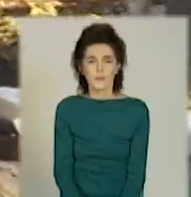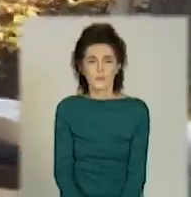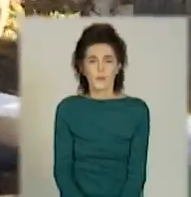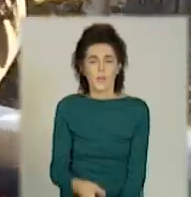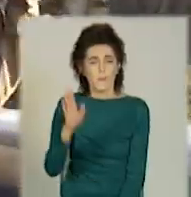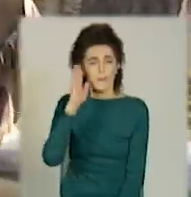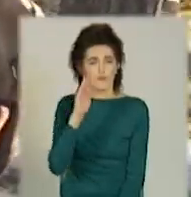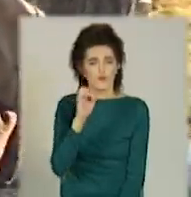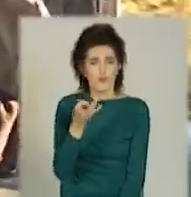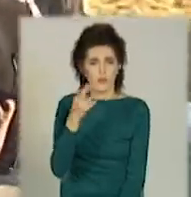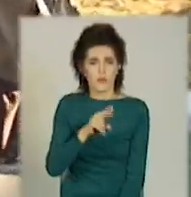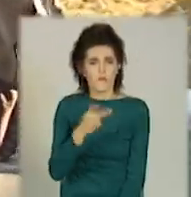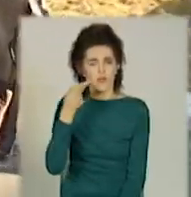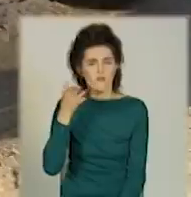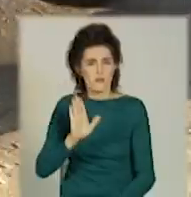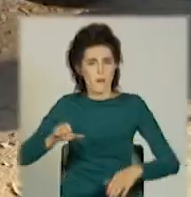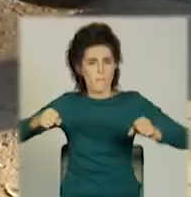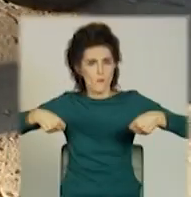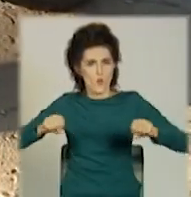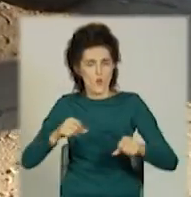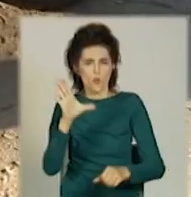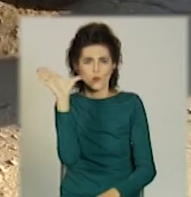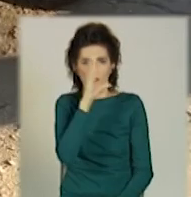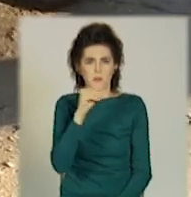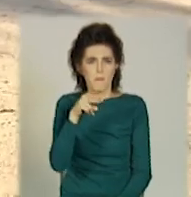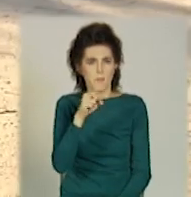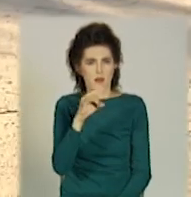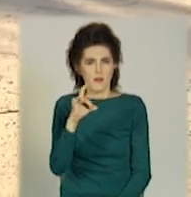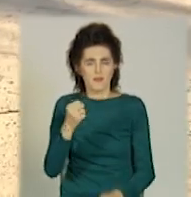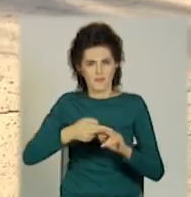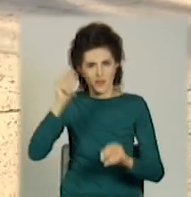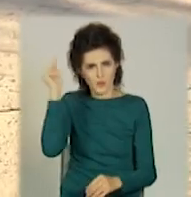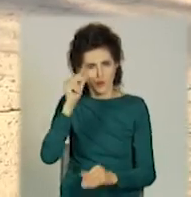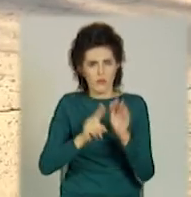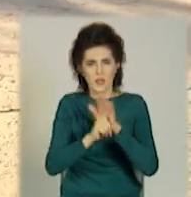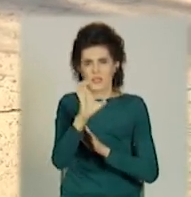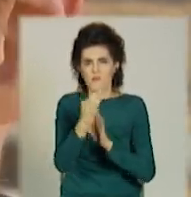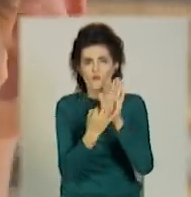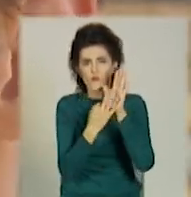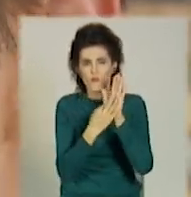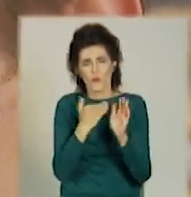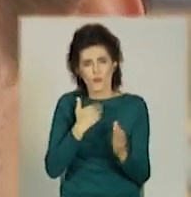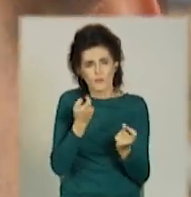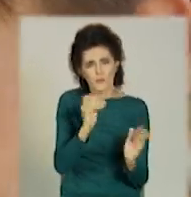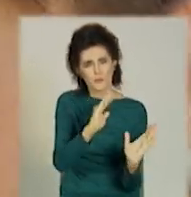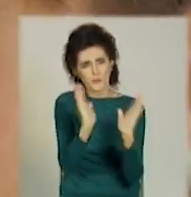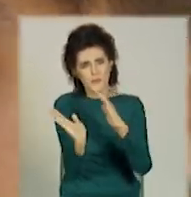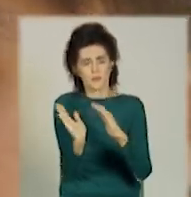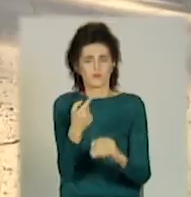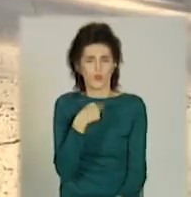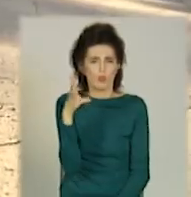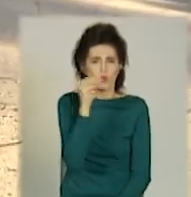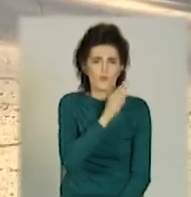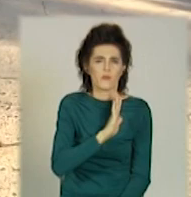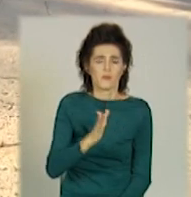Євген приїздить до вишу на мотоциклі, аби встигнути на пари. Вони розпочинаються о восьмій, а хотілося б пізніше, зізнається студент.